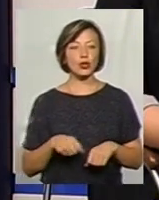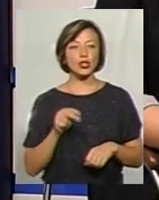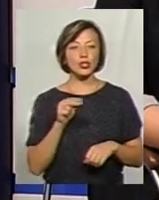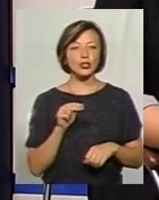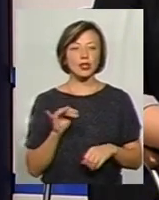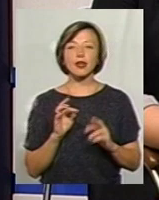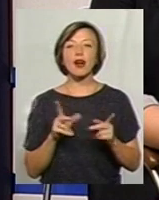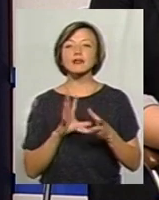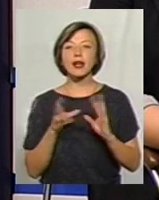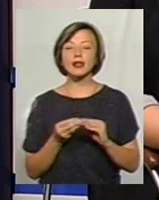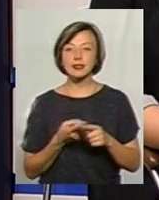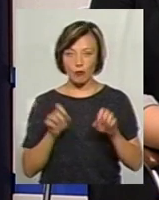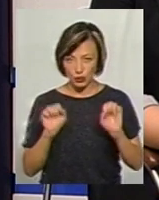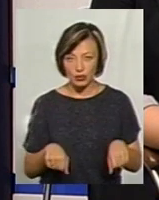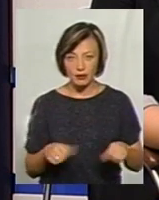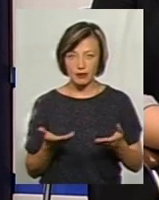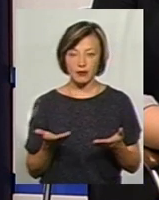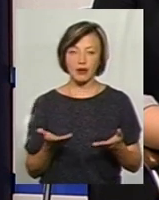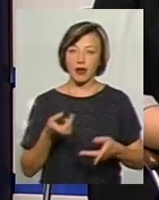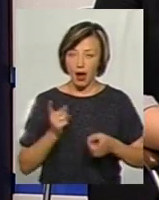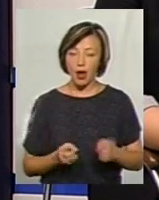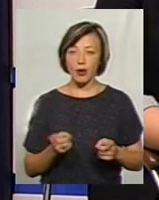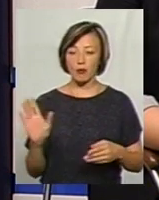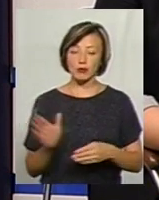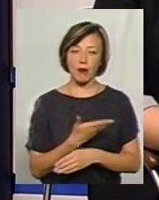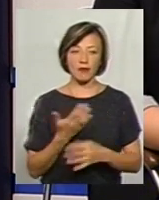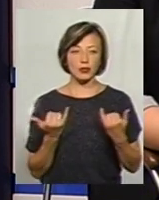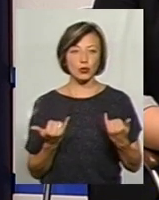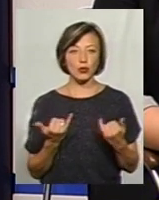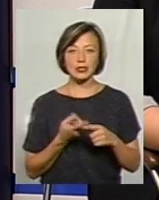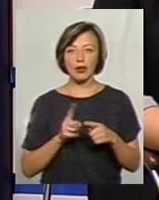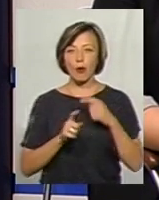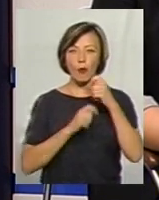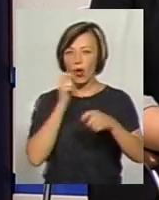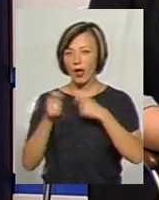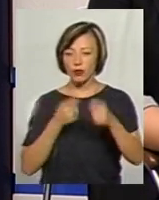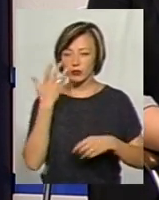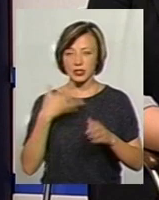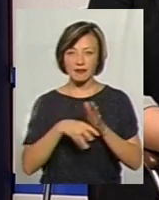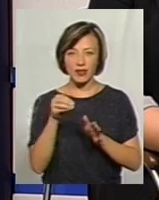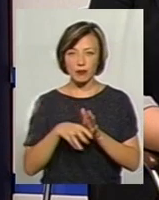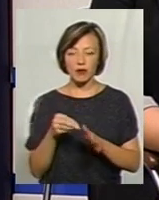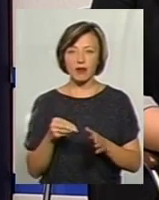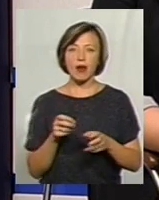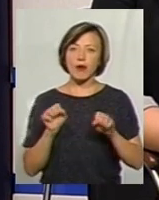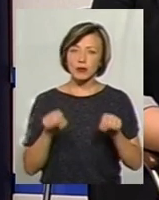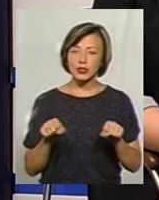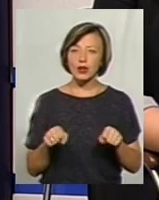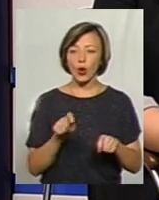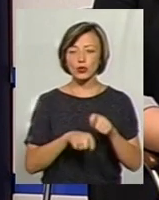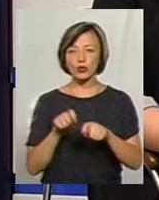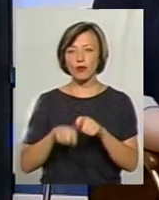Наскільки взагалі все це реально? Наскільки реально позбавитися сьогодні цих подаруночків під час виборів? Наскільки реально